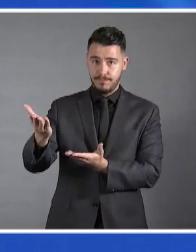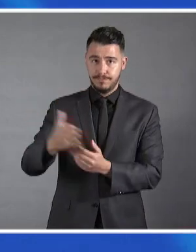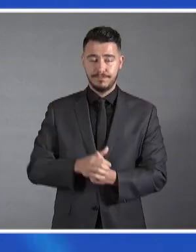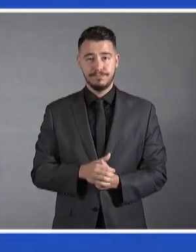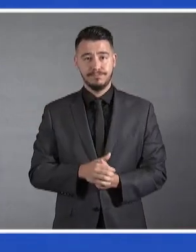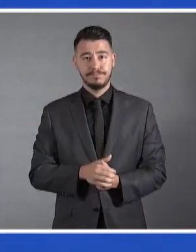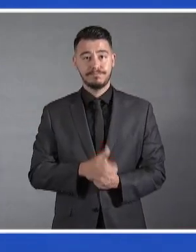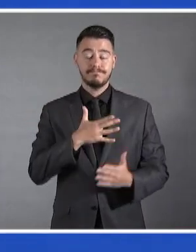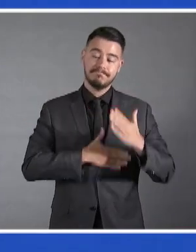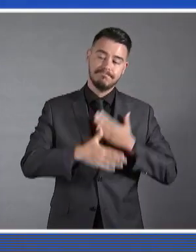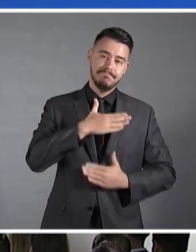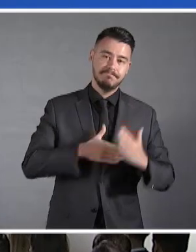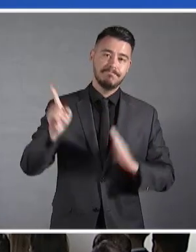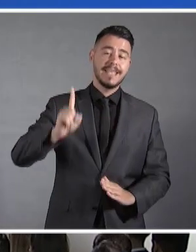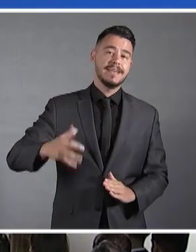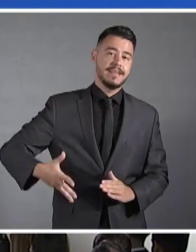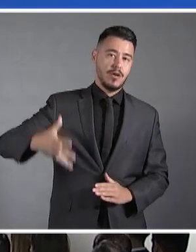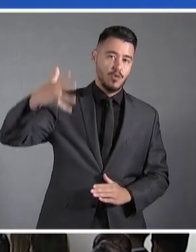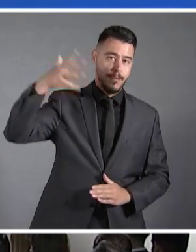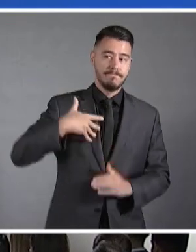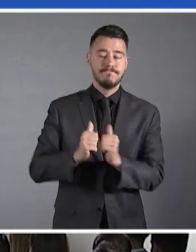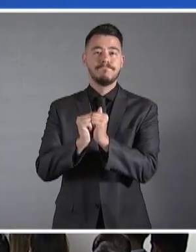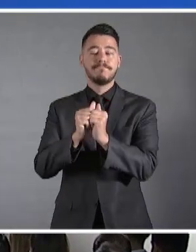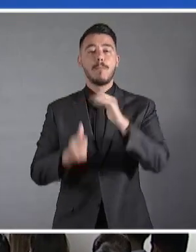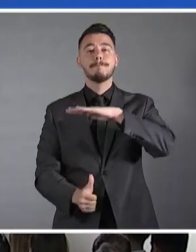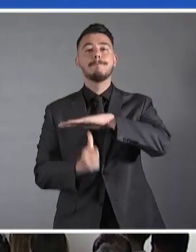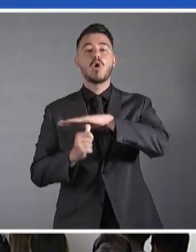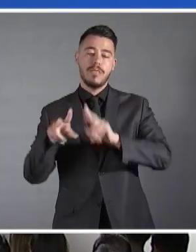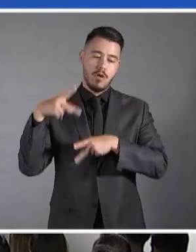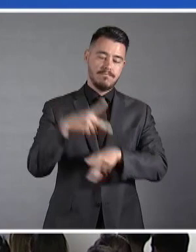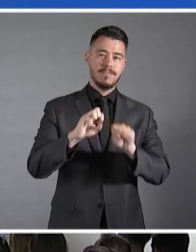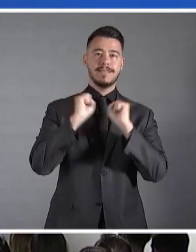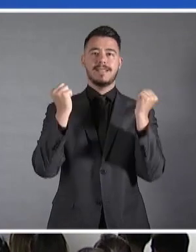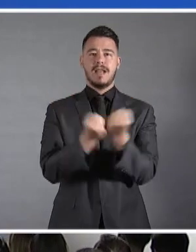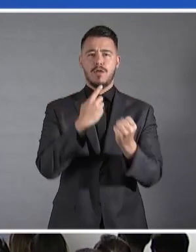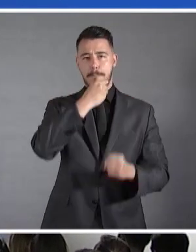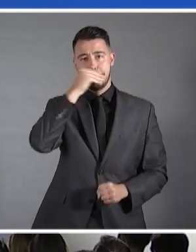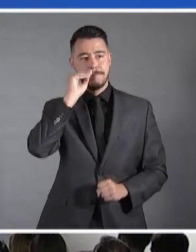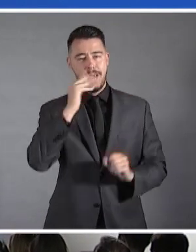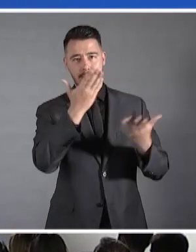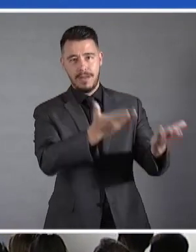Κυριάκο, φίλε Πρόεδρε του συνεδρίου μας, Βαγγέλη Μεμαράκη,